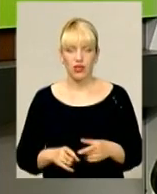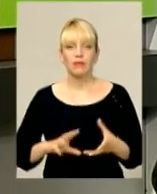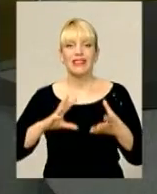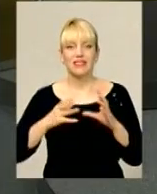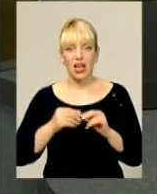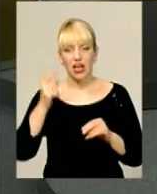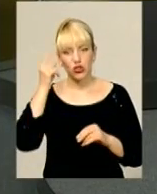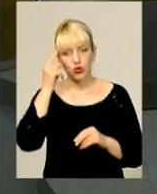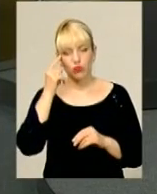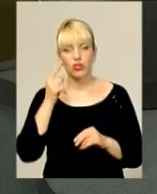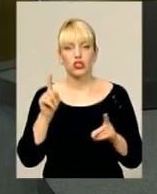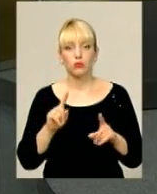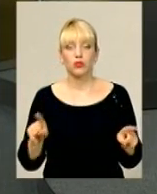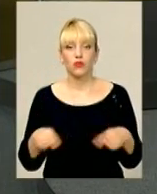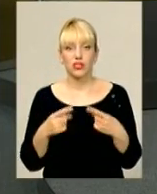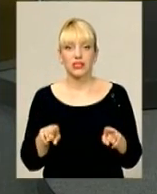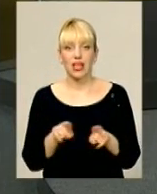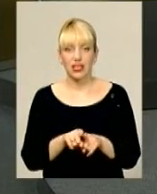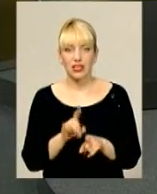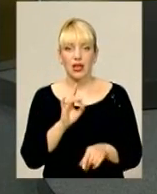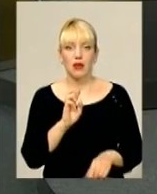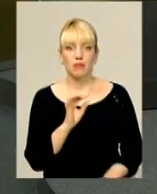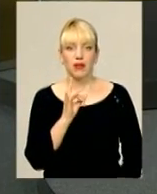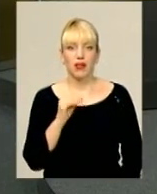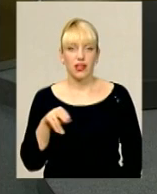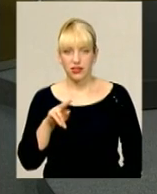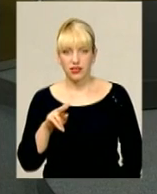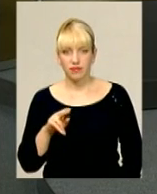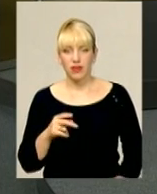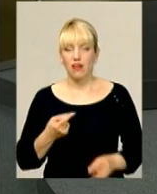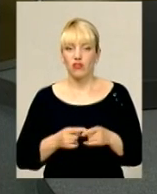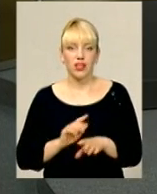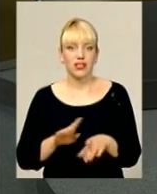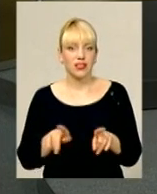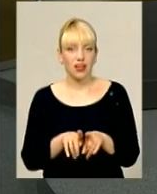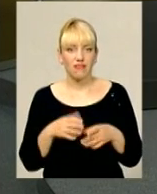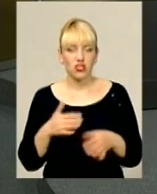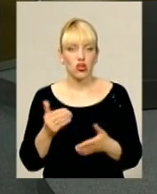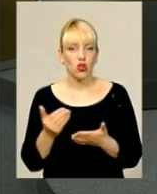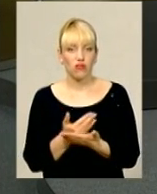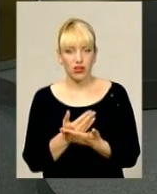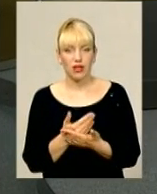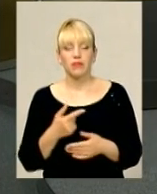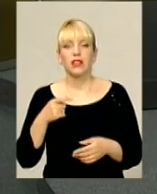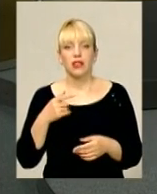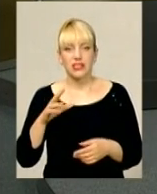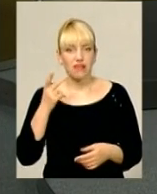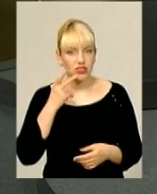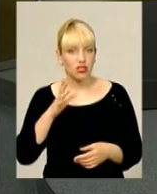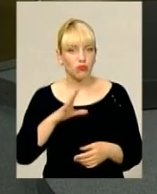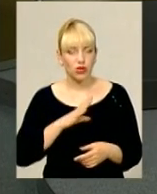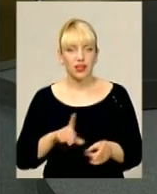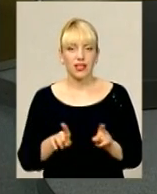думка створити такий бренд, вона вже не така і нова. Завжди було якась